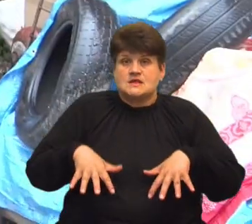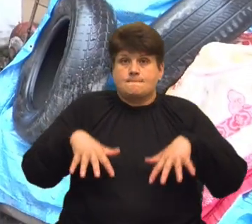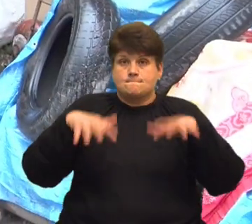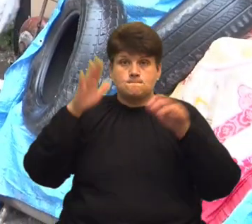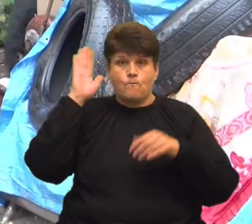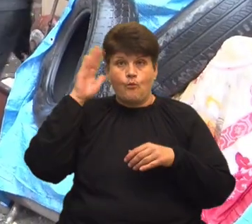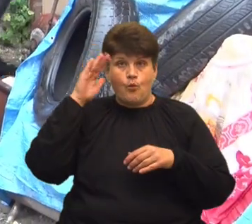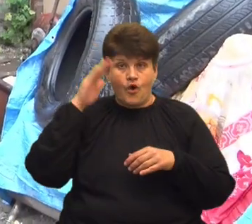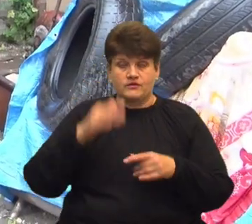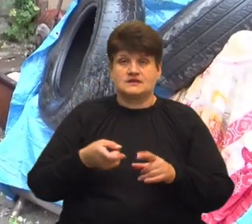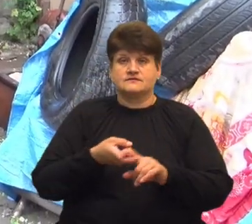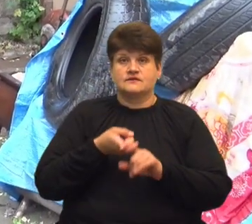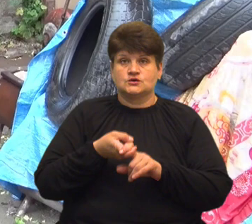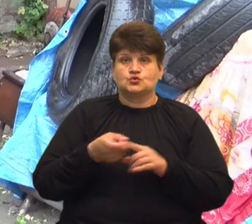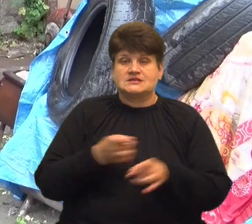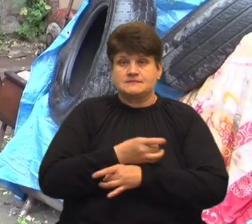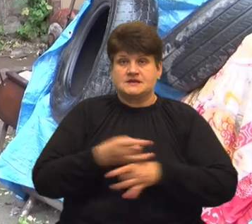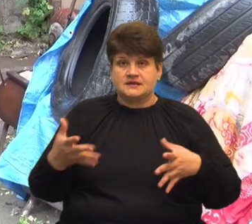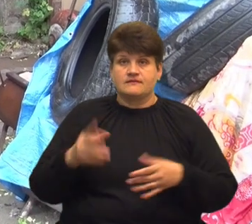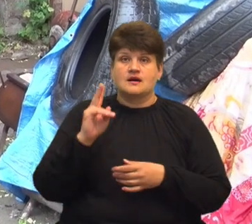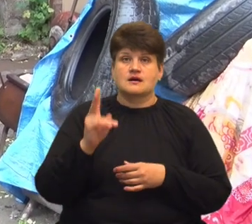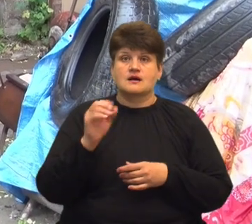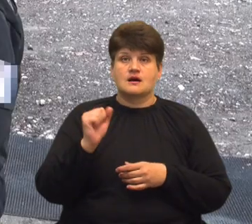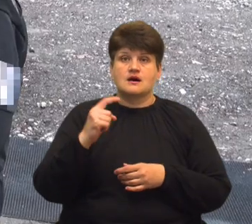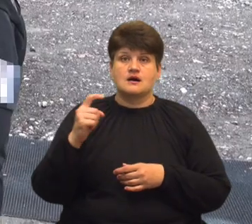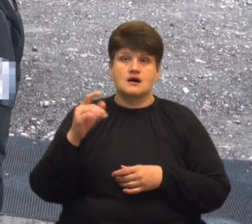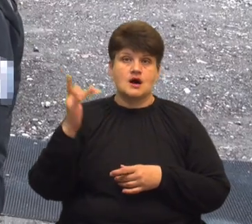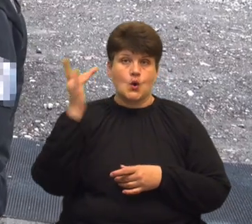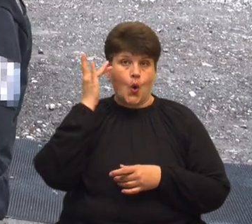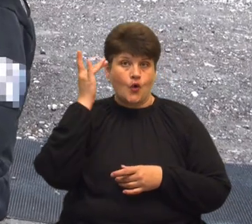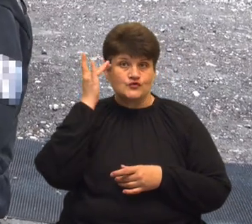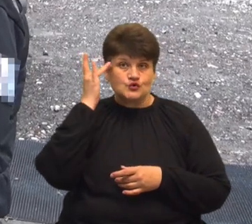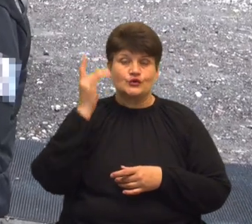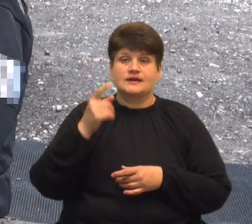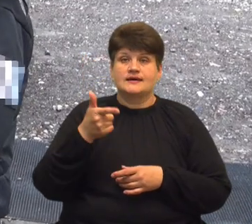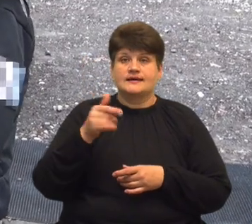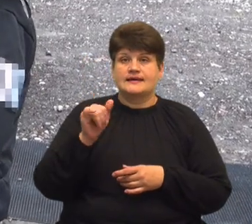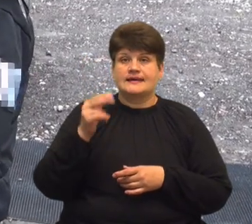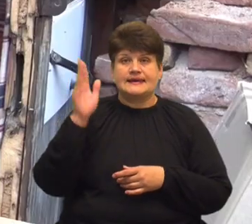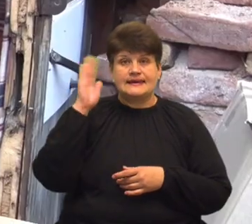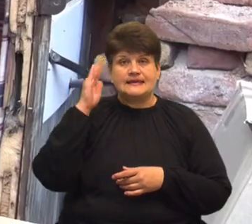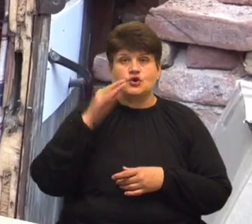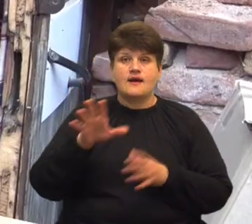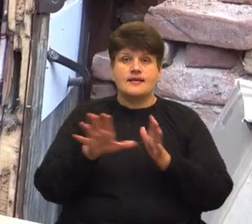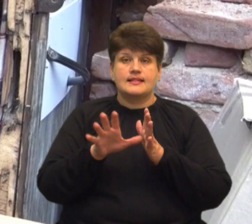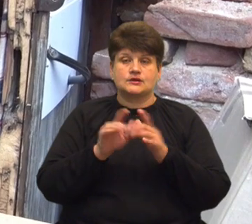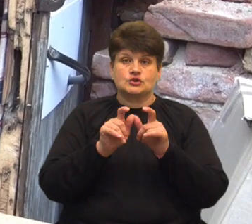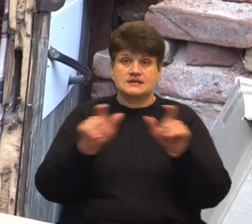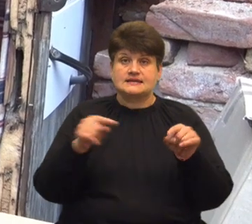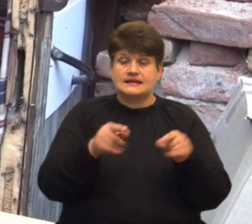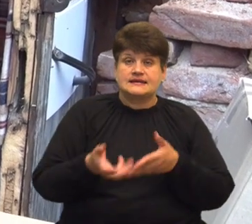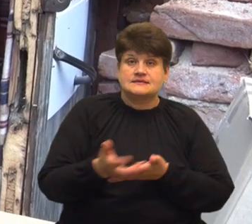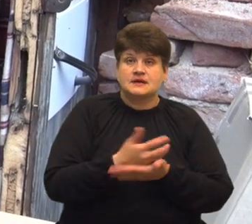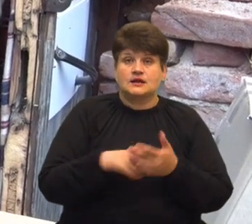Каховської гідроелектростанції, розповіла волонтерка десантно-козацького рою Ніна Стець. За її словами, для них речі зібрали жителі